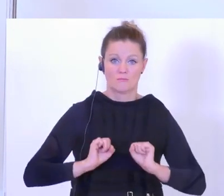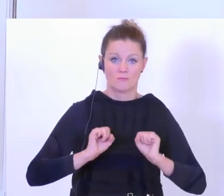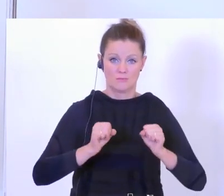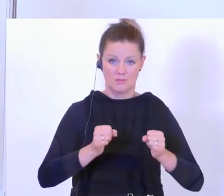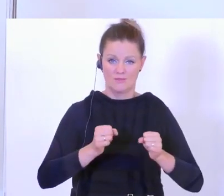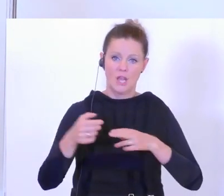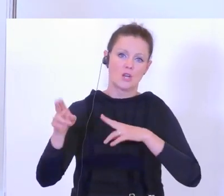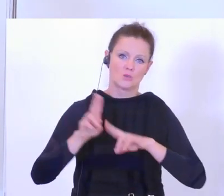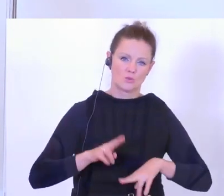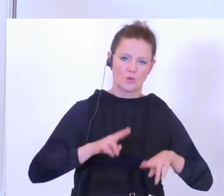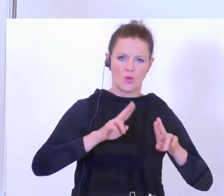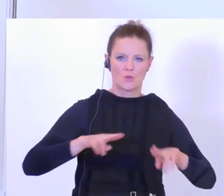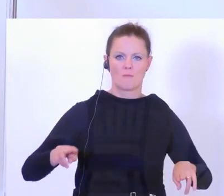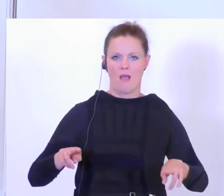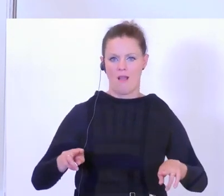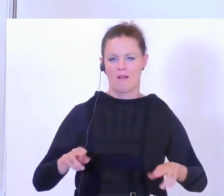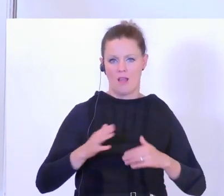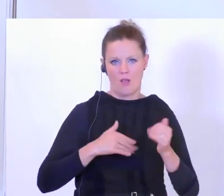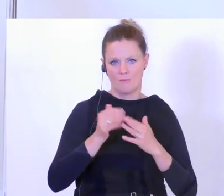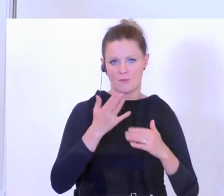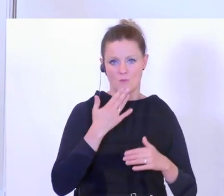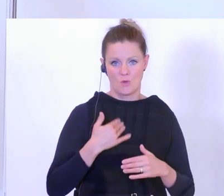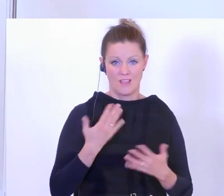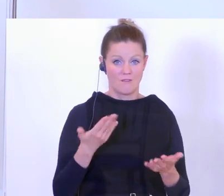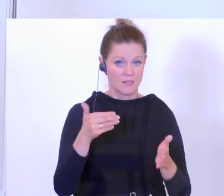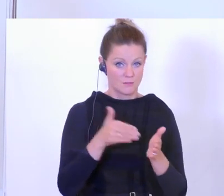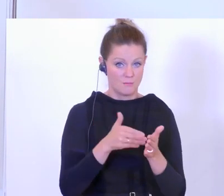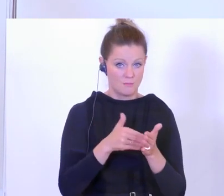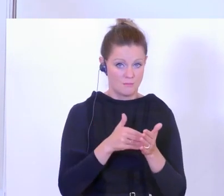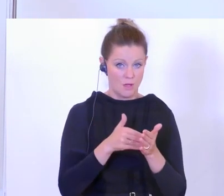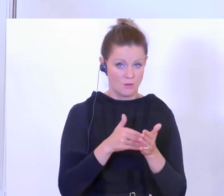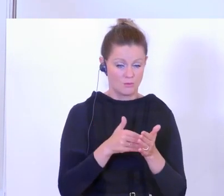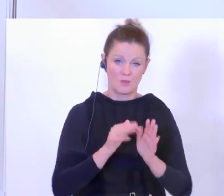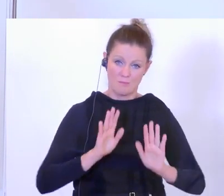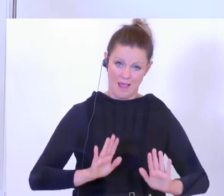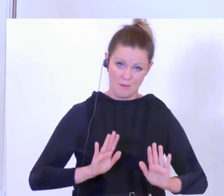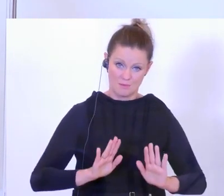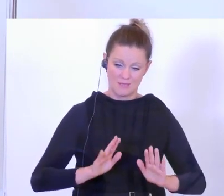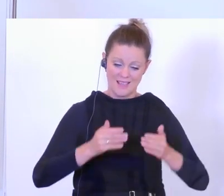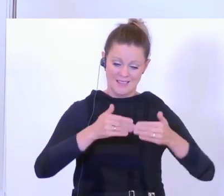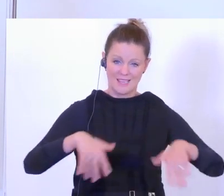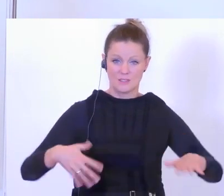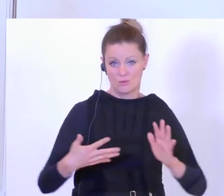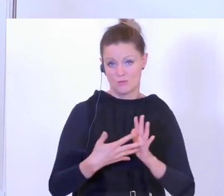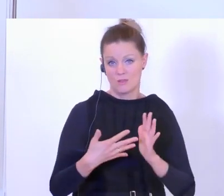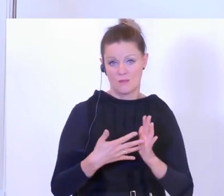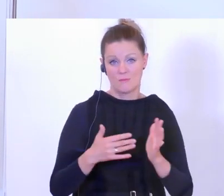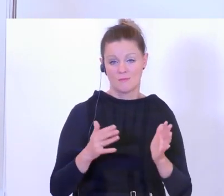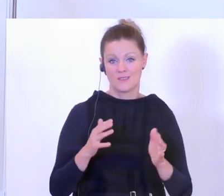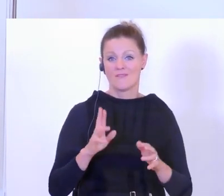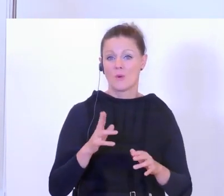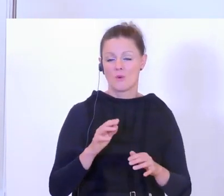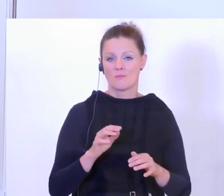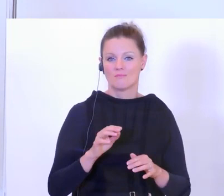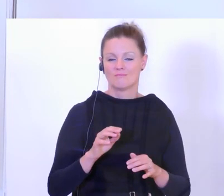diese Normalität herzustellen. Was bleiben wird ist, dass Grenzkontrollen auch ein wichtiger Faktor bleiben im Kampf gegen die illegale Migration.